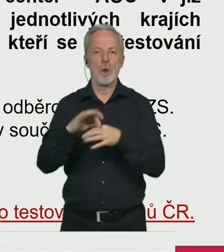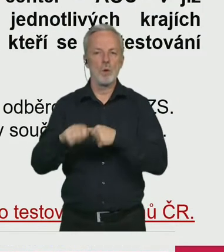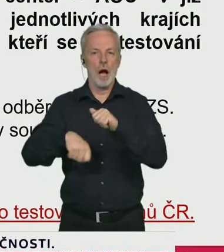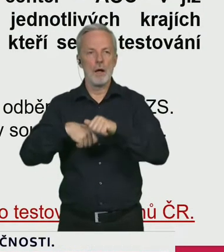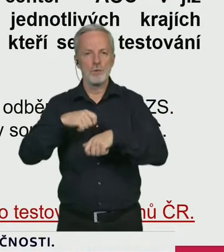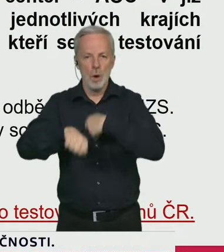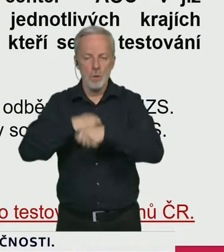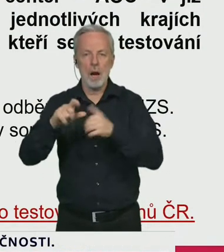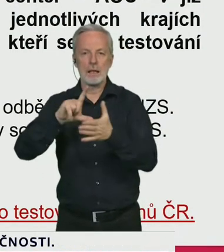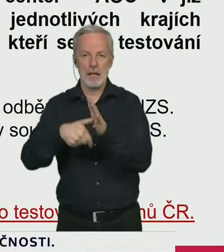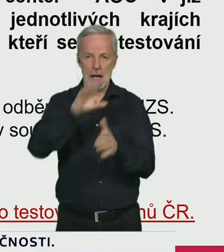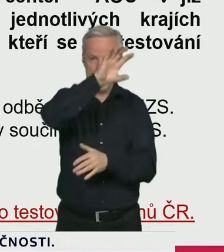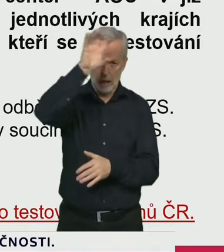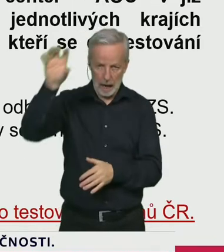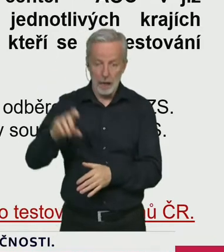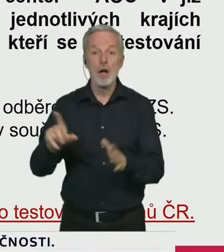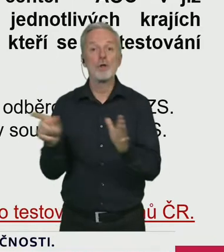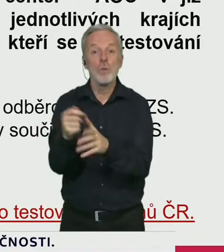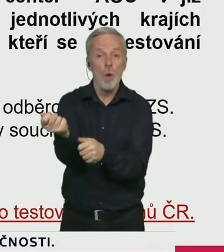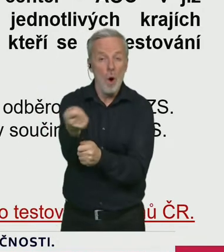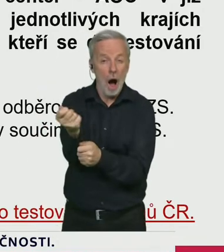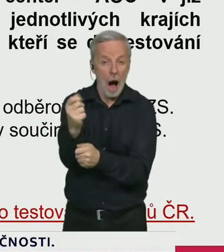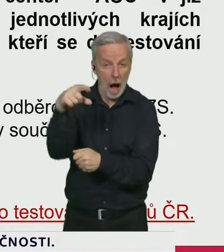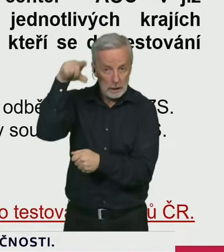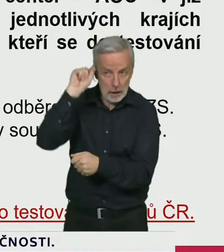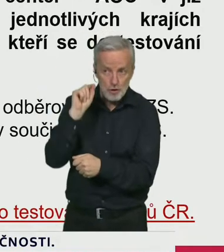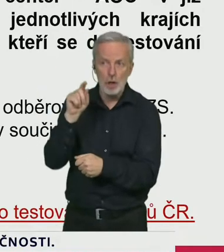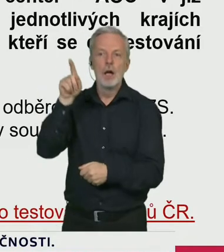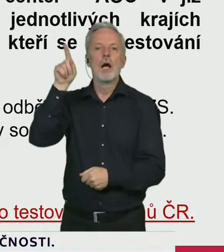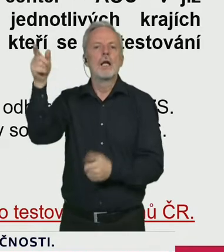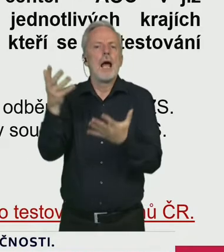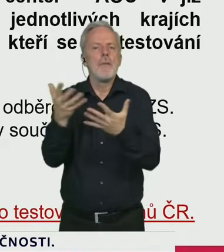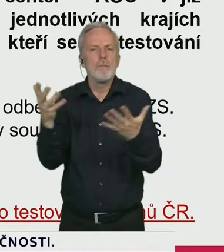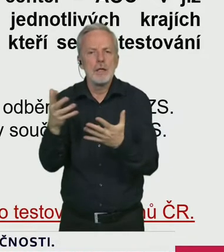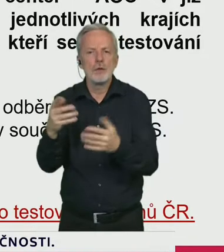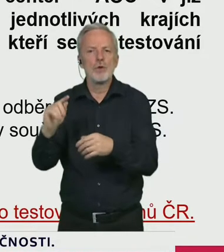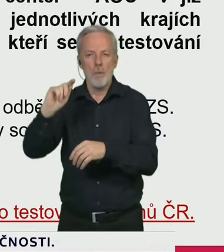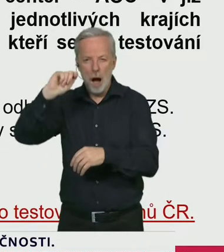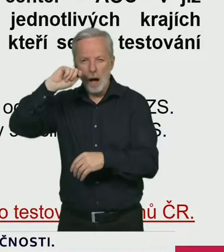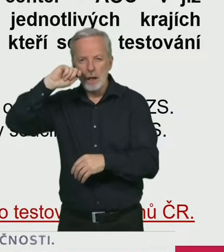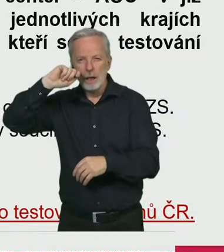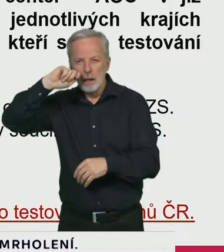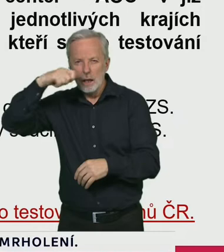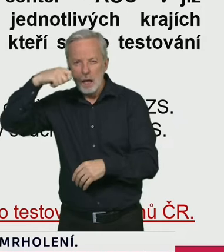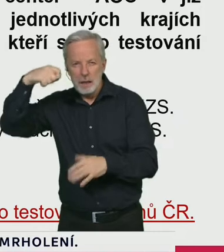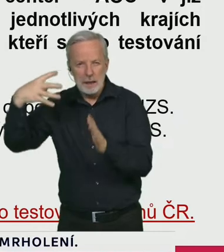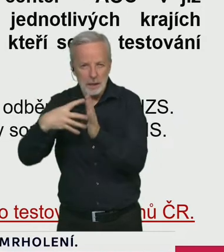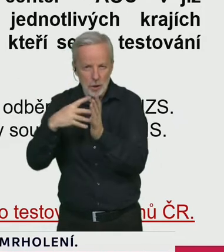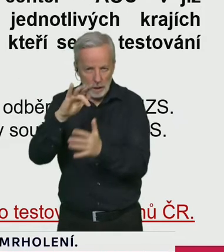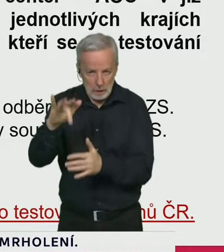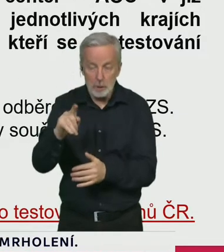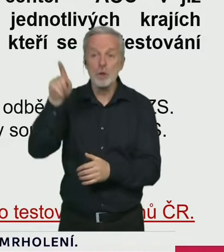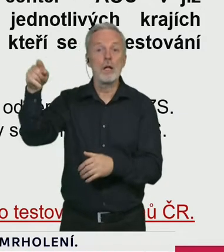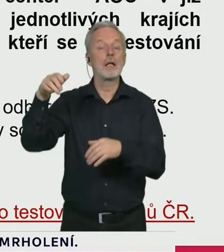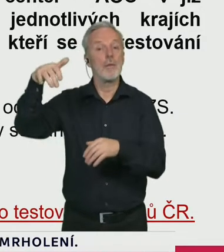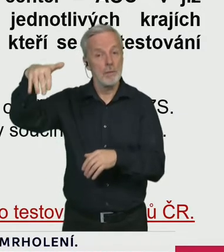vlastně posilují se ta odběrová místa v regionech vlastně využitím mobilních odběrových týmů hasičského záchranného